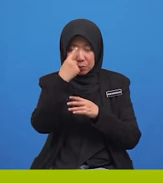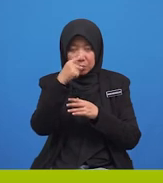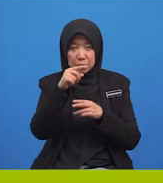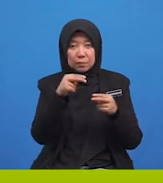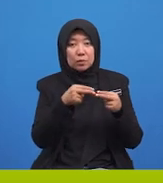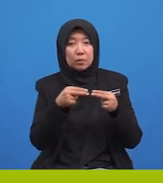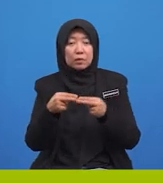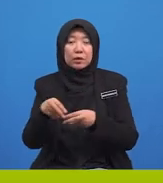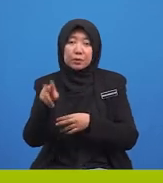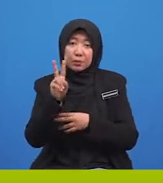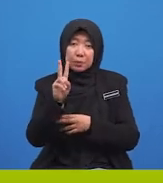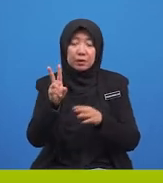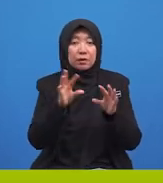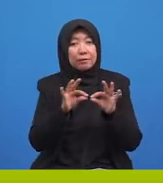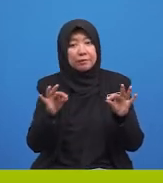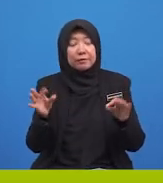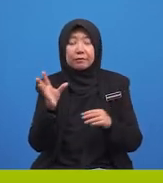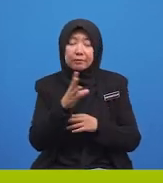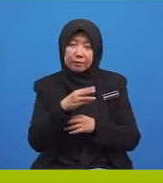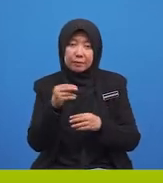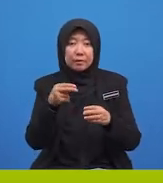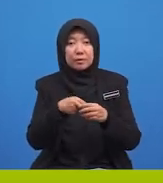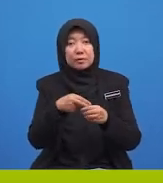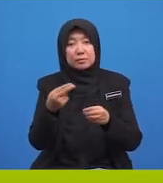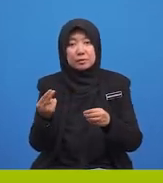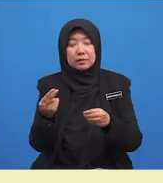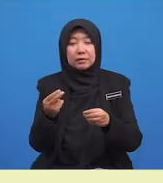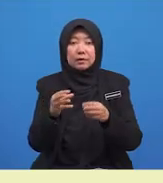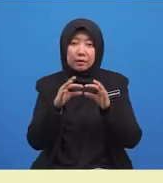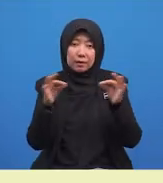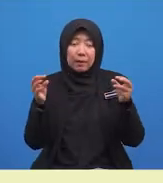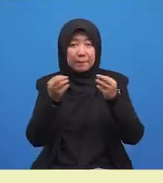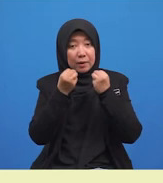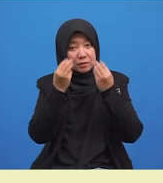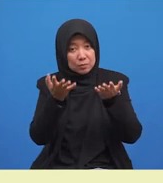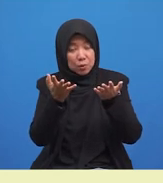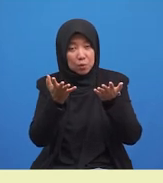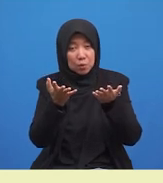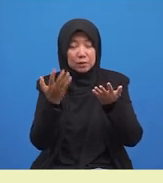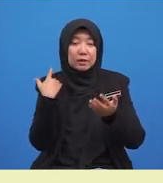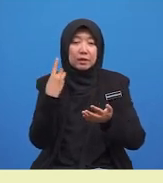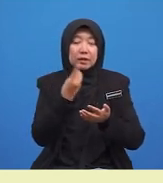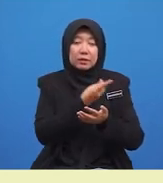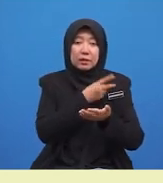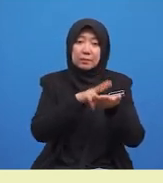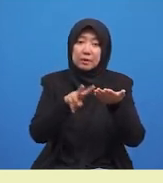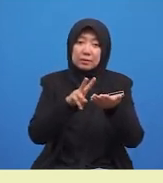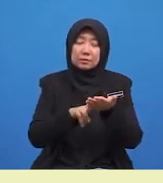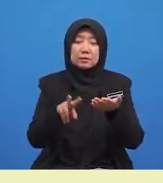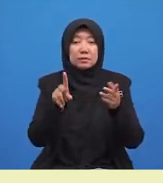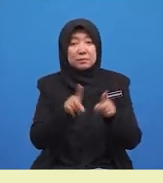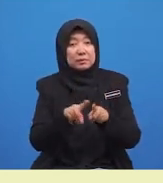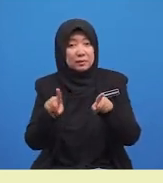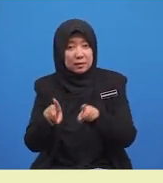dua ayat dan menghasilkan ayat magma. Kita baca sama-sama dua ayat tunggal